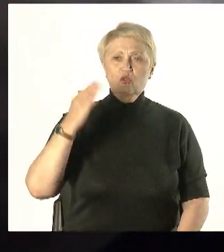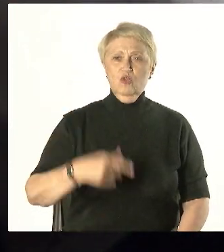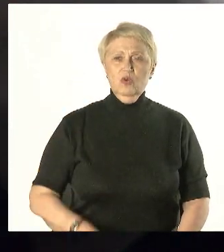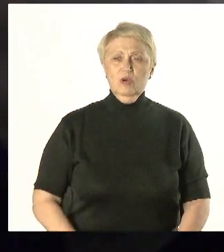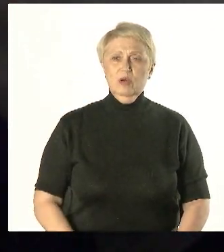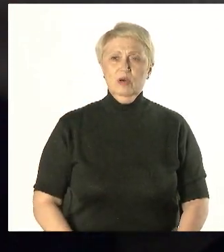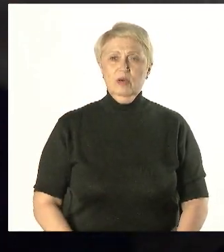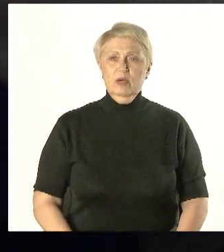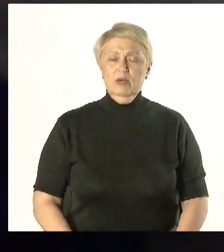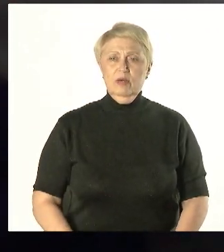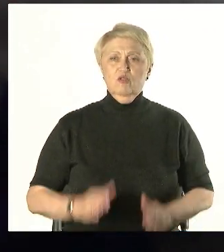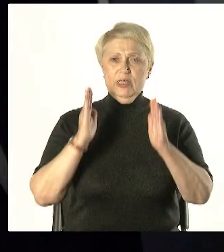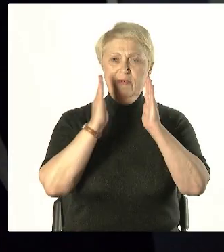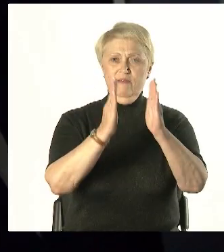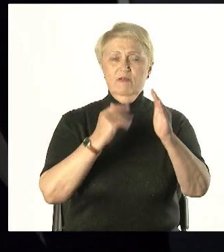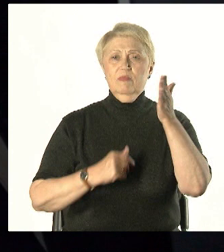Ставлю вот сюда вот.